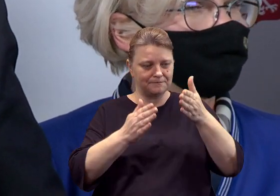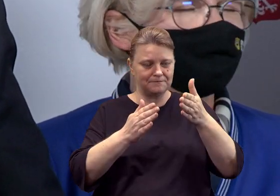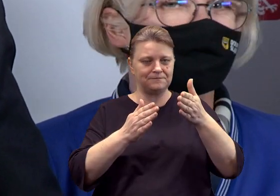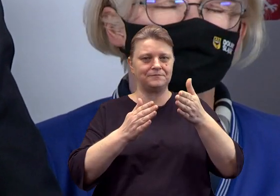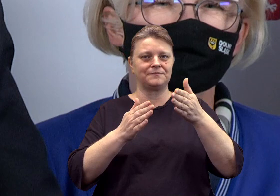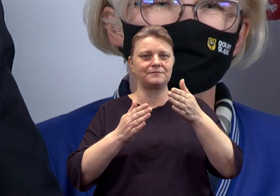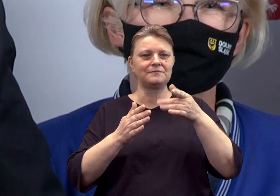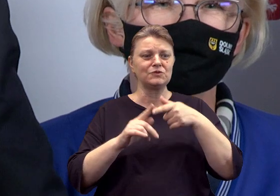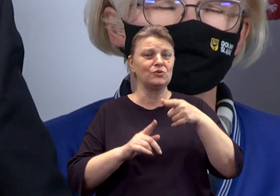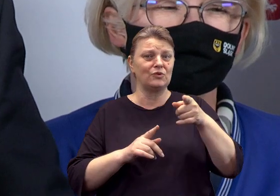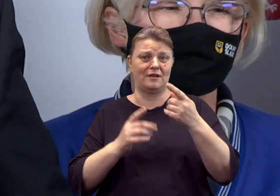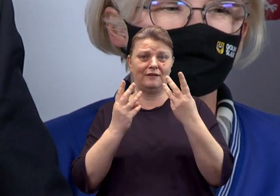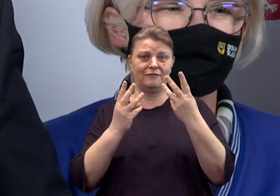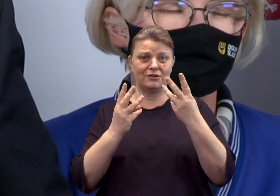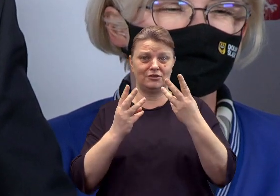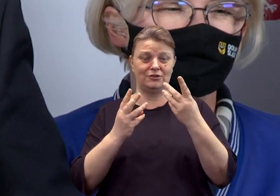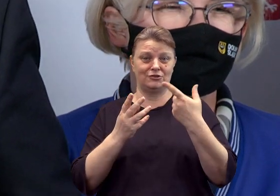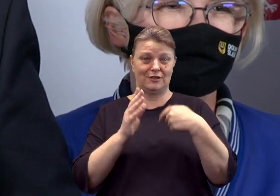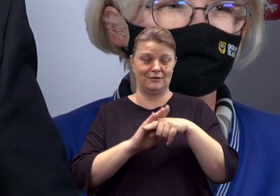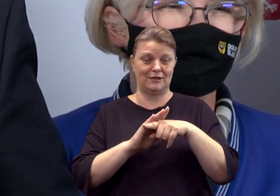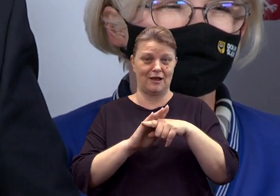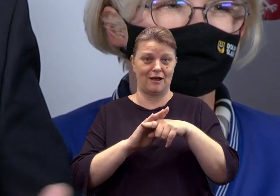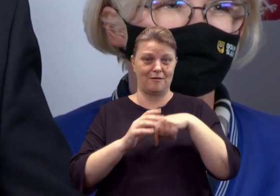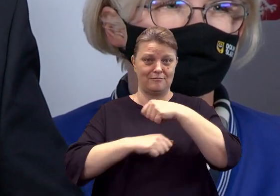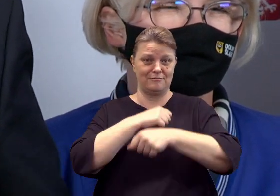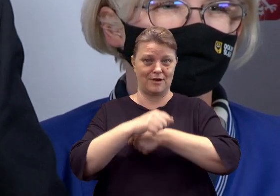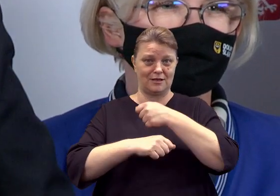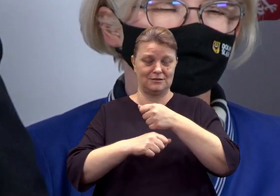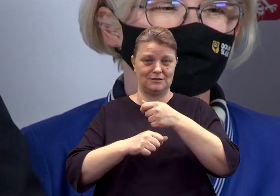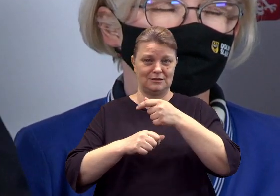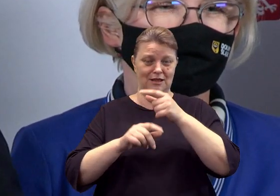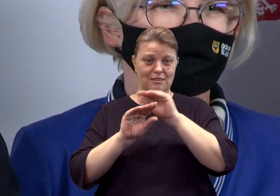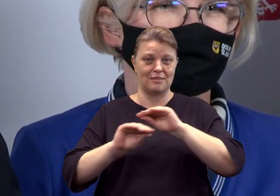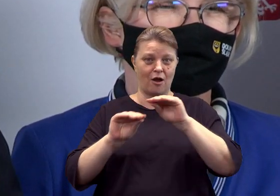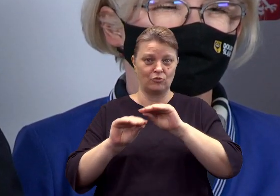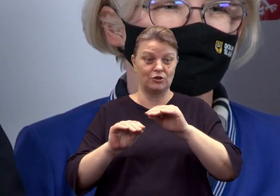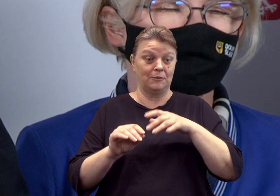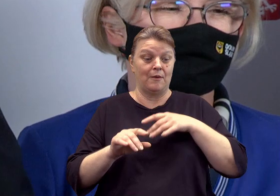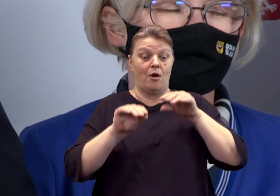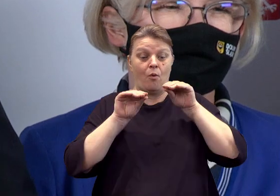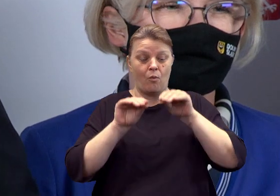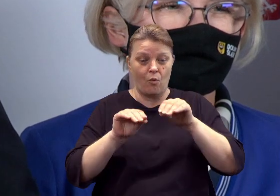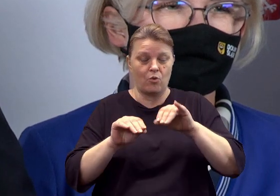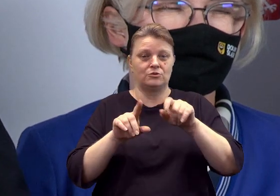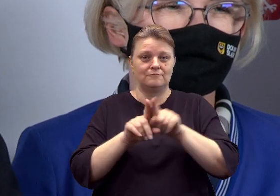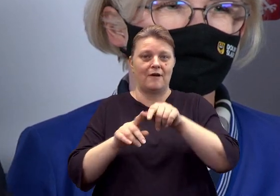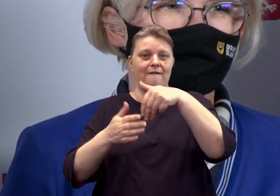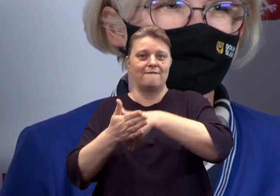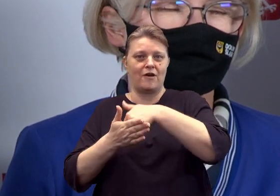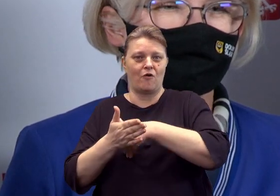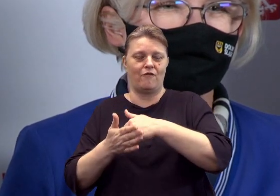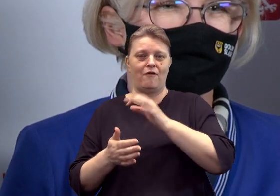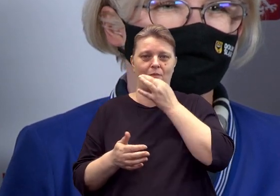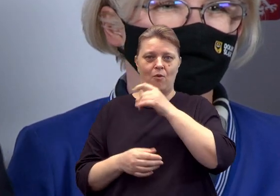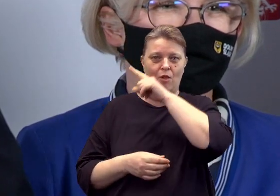temu, co jest istotą pracy nauczyciela, nauczaniu i wychowywaniu młodych pokoleń, wspomagając w ten sposób